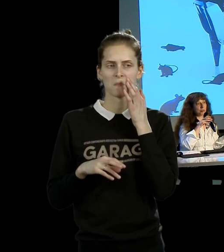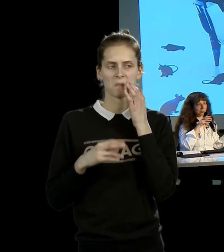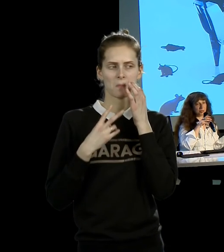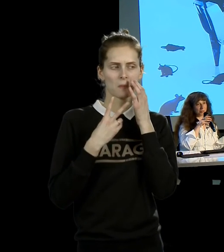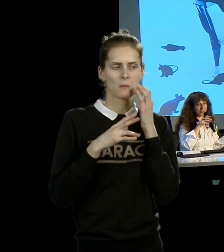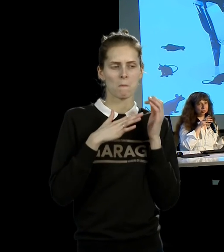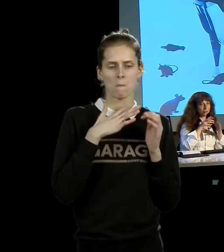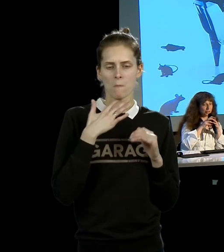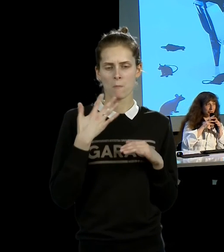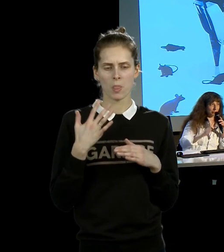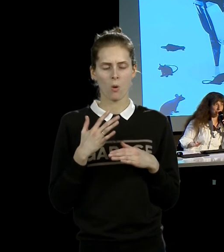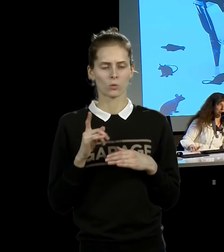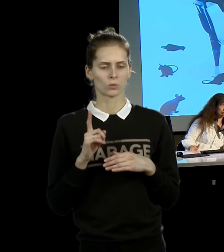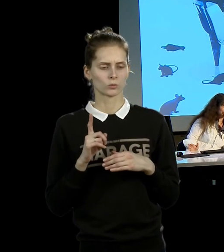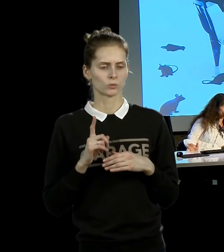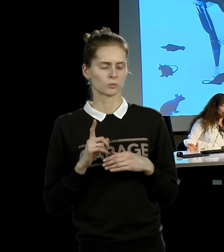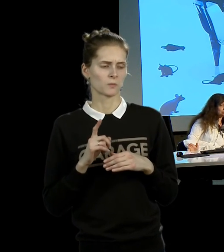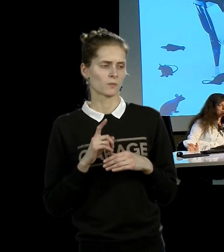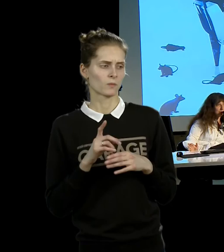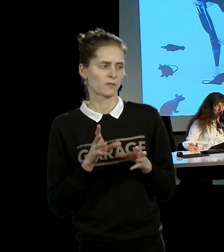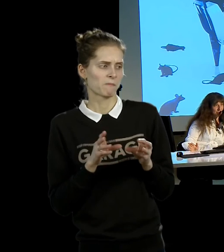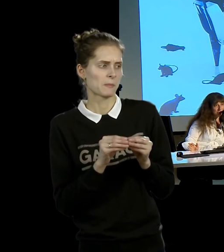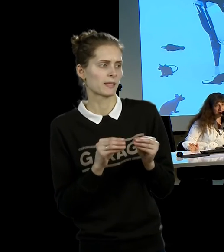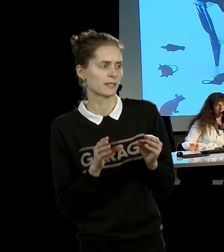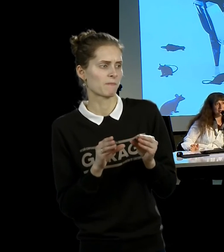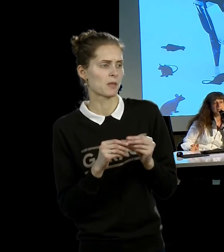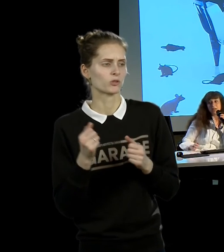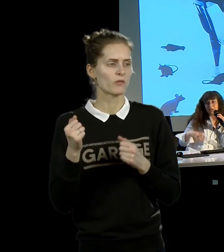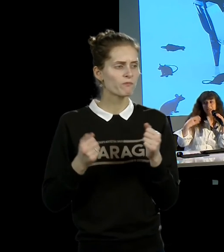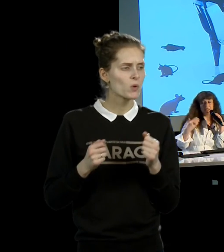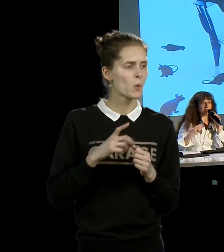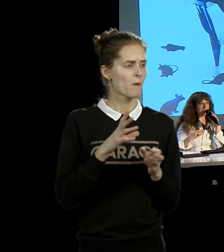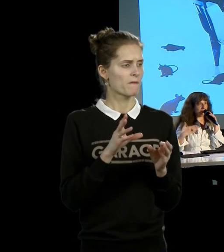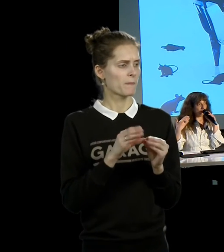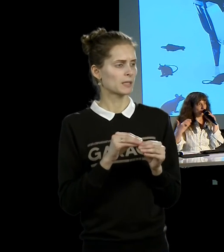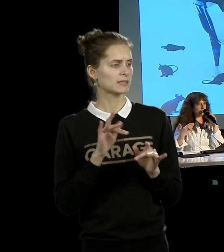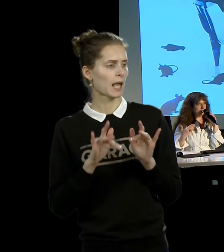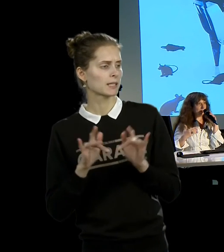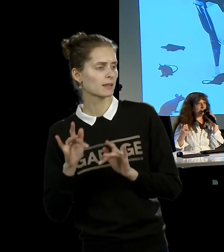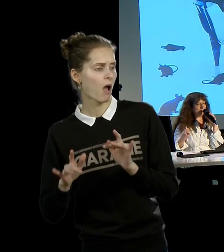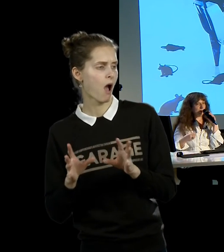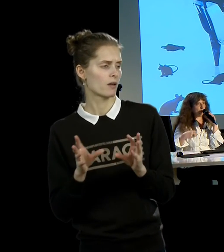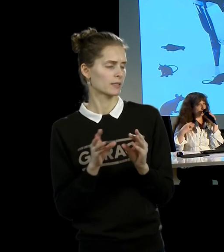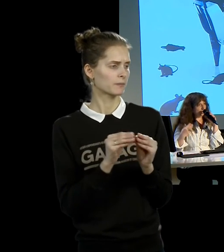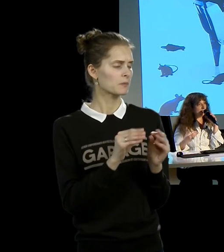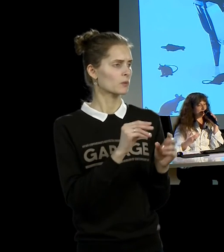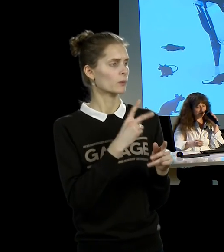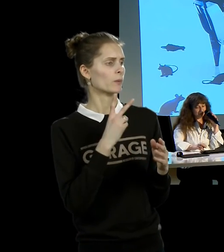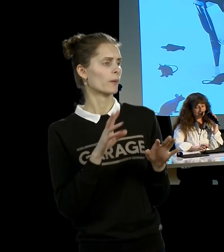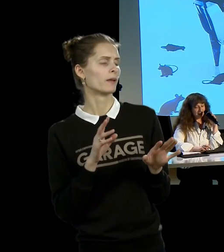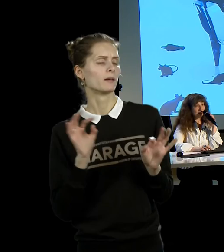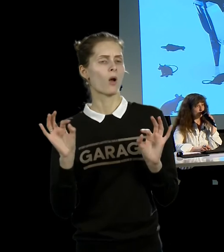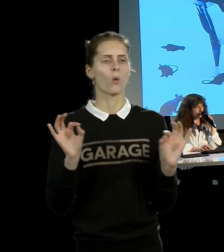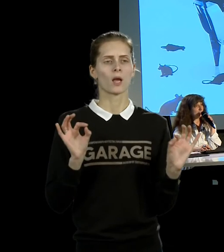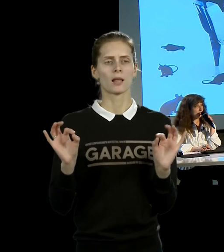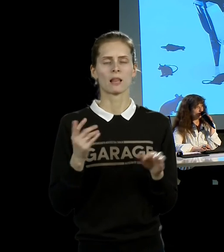Все-таки не постановочных, а, видимо, вполне уже существовавших в ее жизни, разыгрывает эти истории, разыгрывает их очень кокетливо,